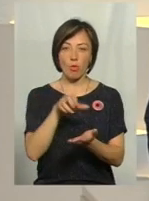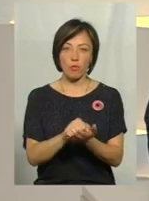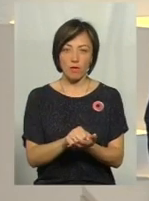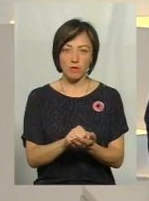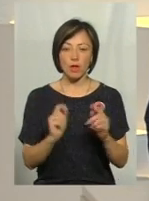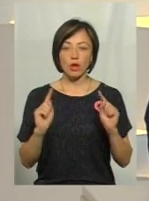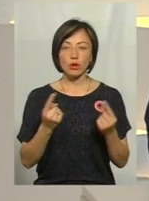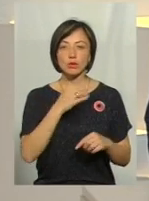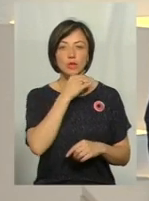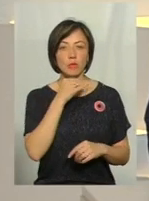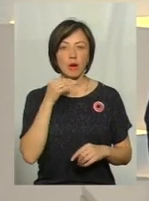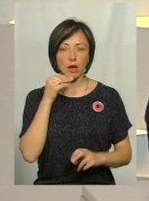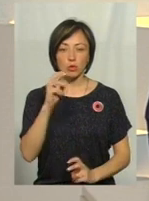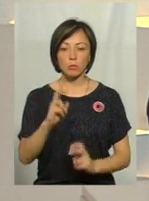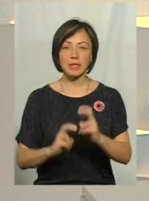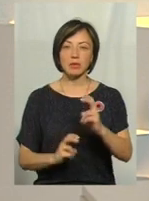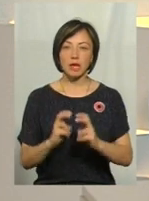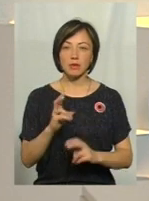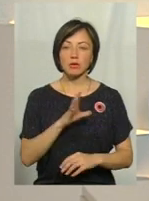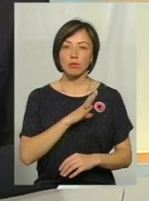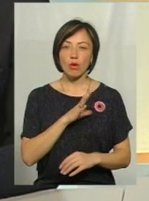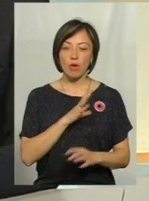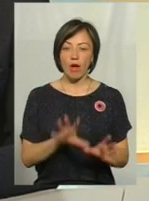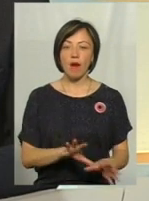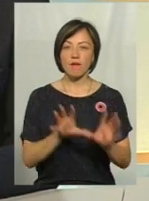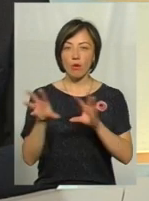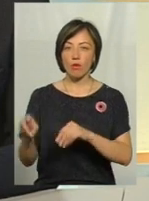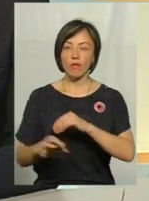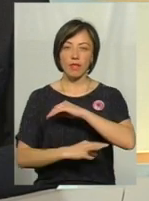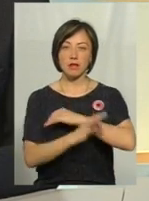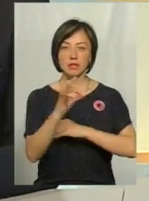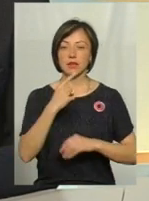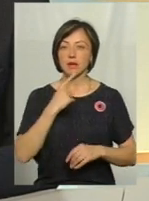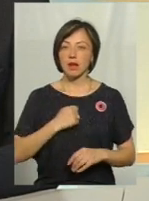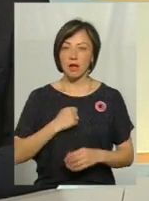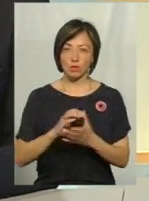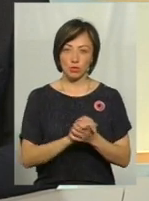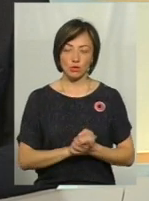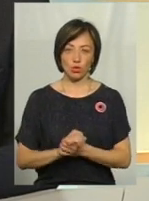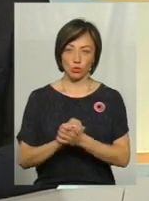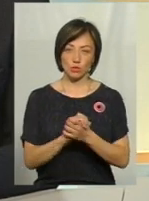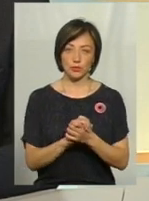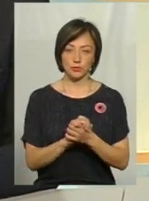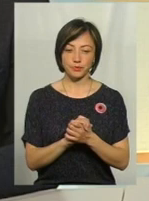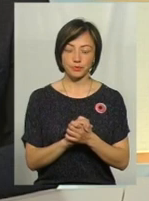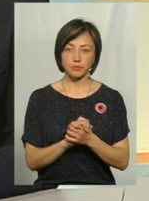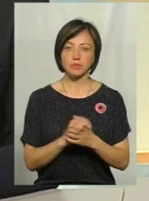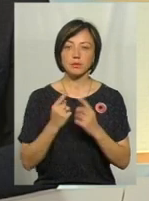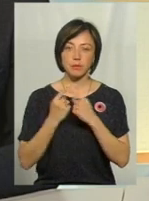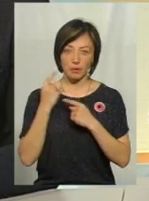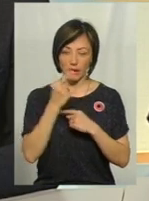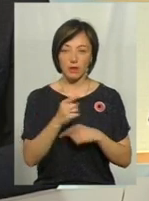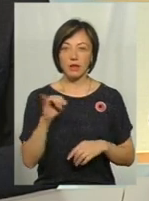дуже багато підприємств було евакуйовано на схід Радянського Союзу. Досить таки далеко.